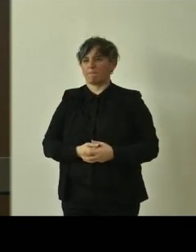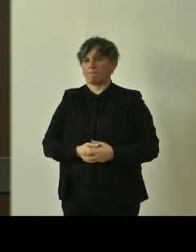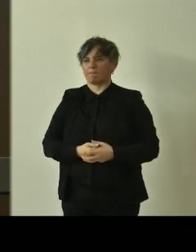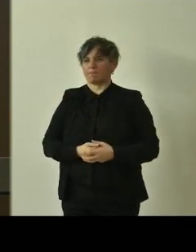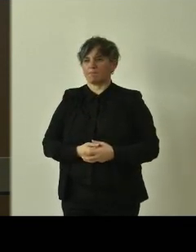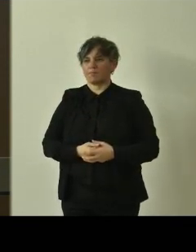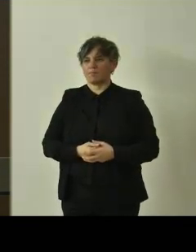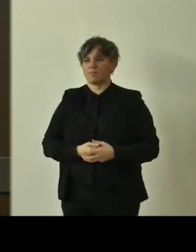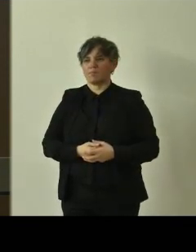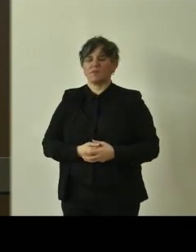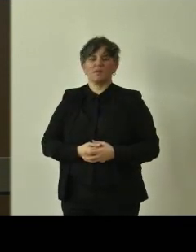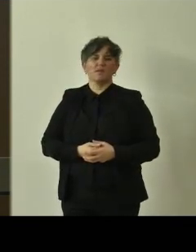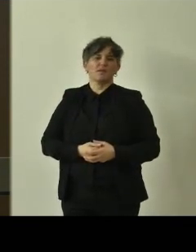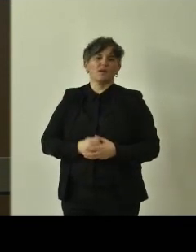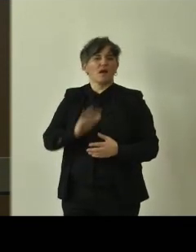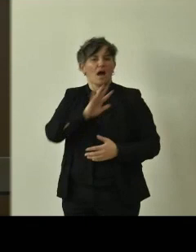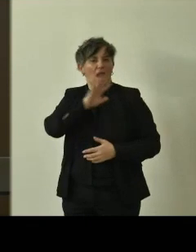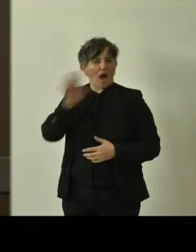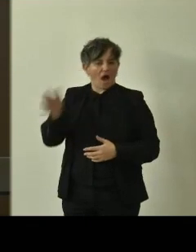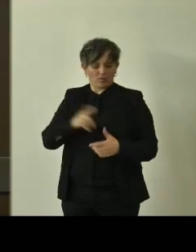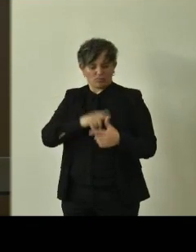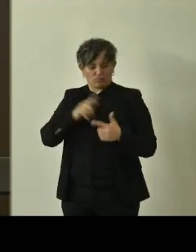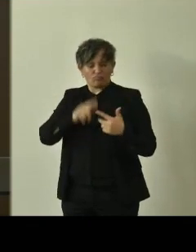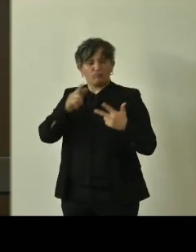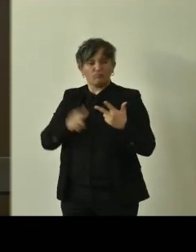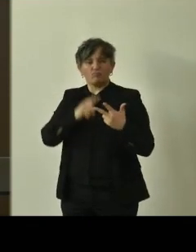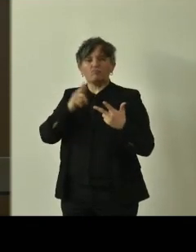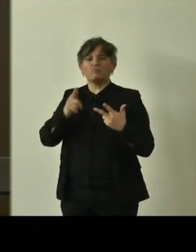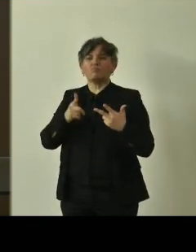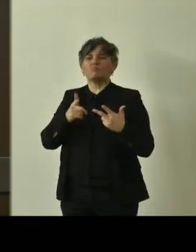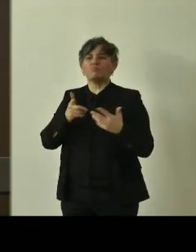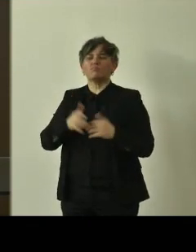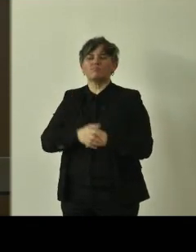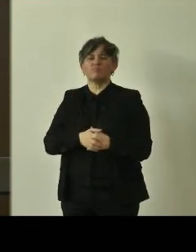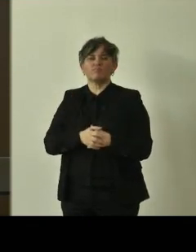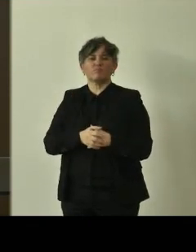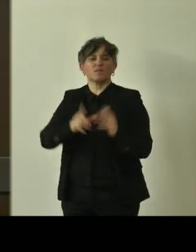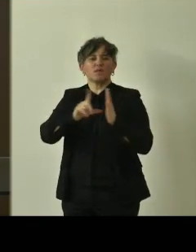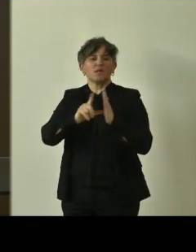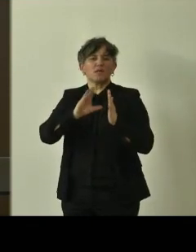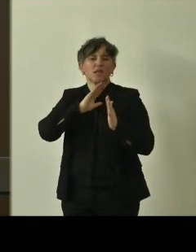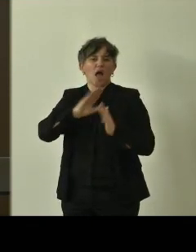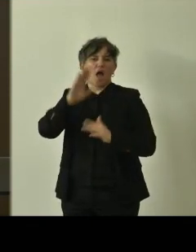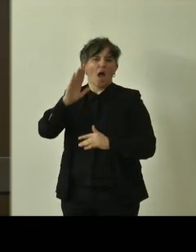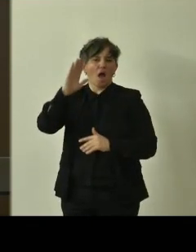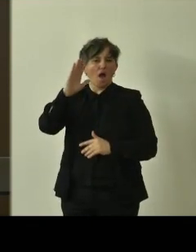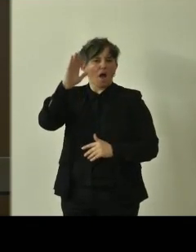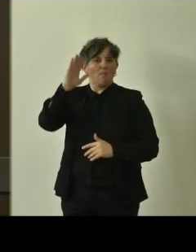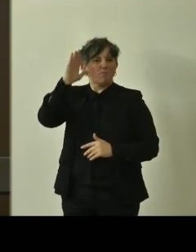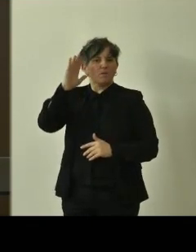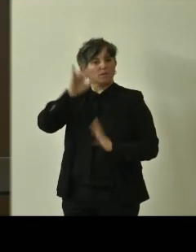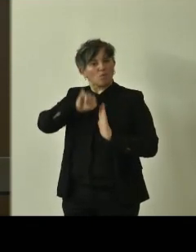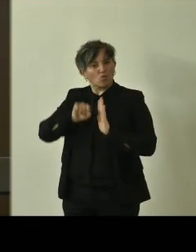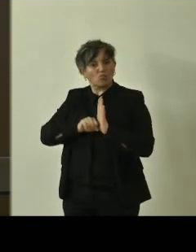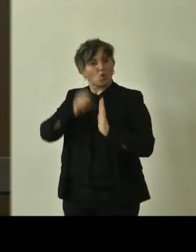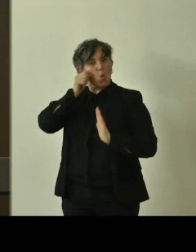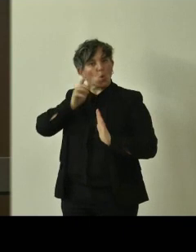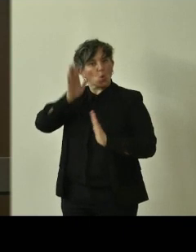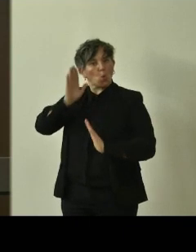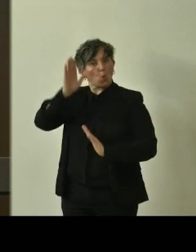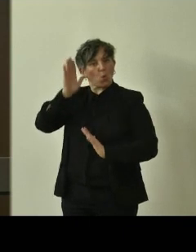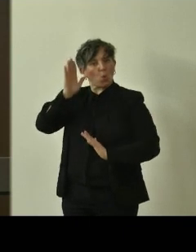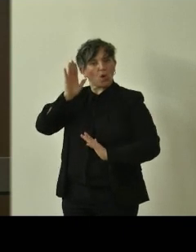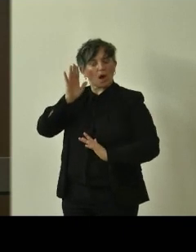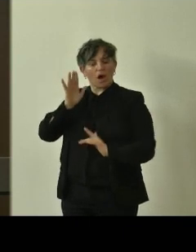oppure che costituisca un preciso riferimento ad eventi o memorie rilevanti dal punto di vista storico, culturale,